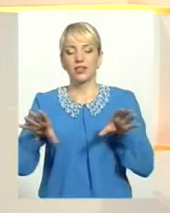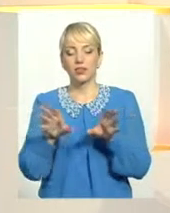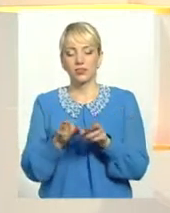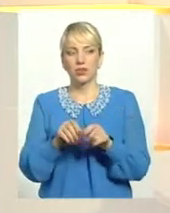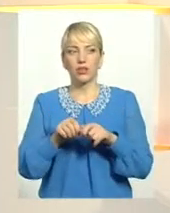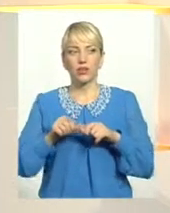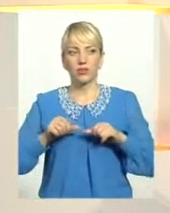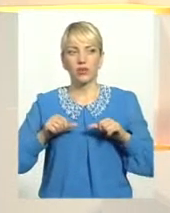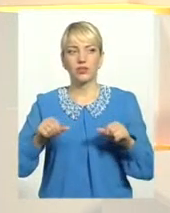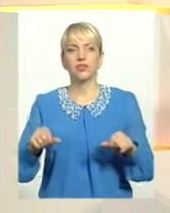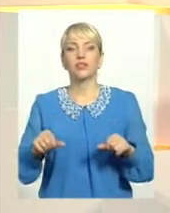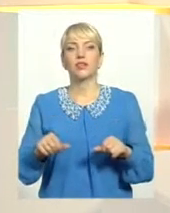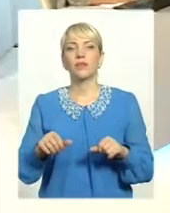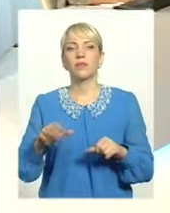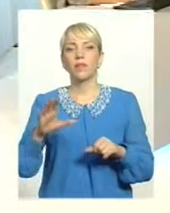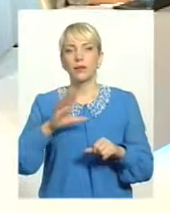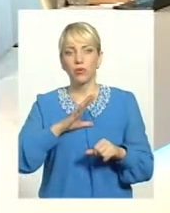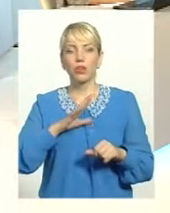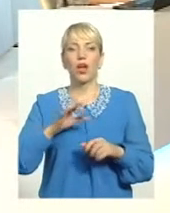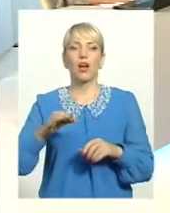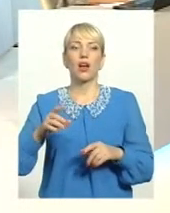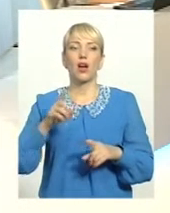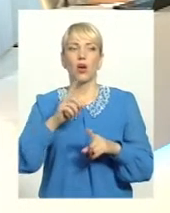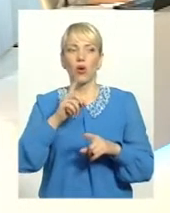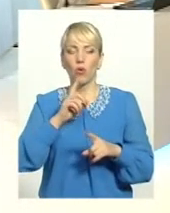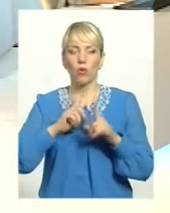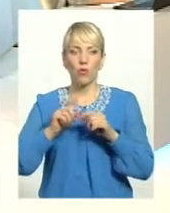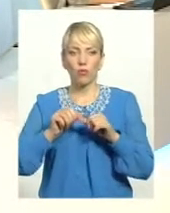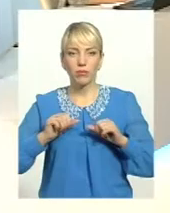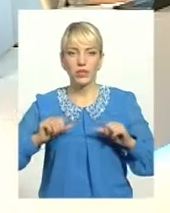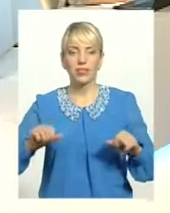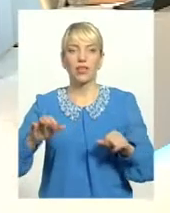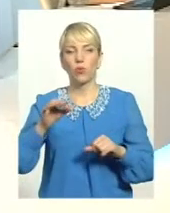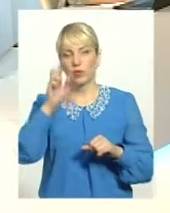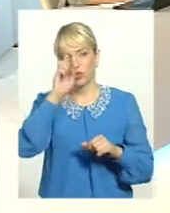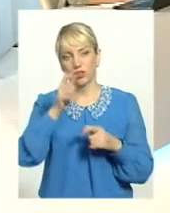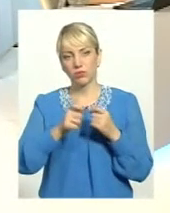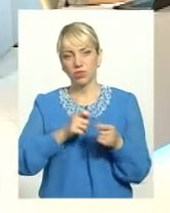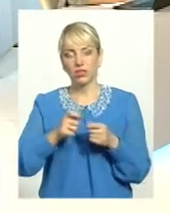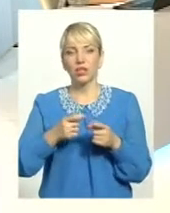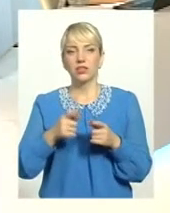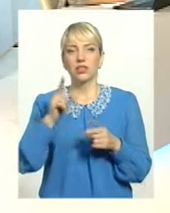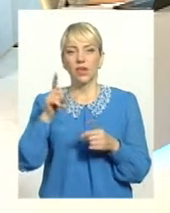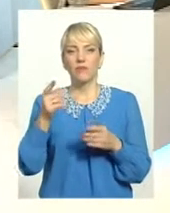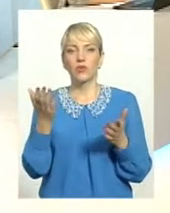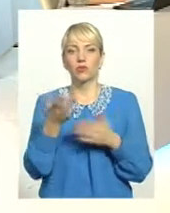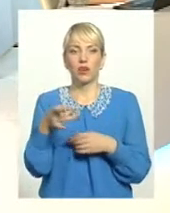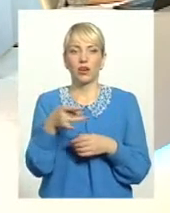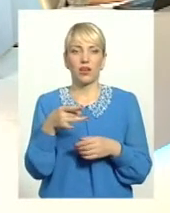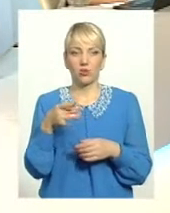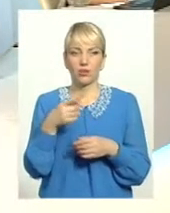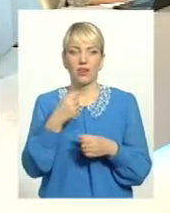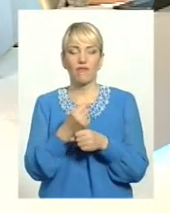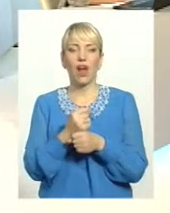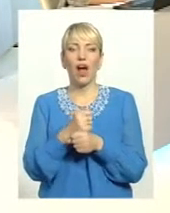комісія облдержадміністрації. Адміністрація, так, І там, в одному із районів в